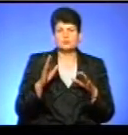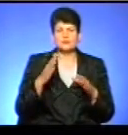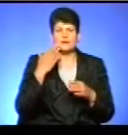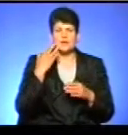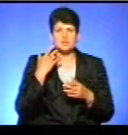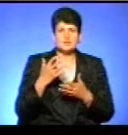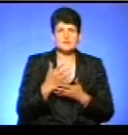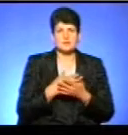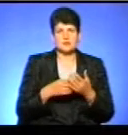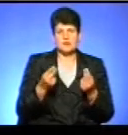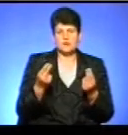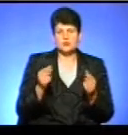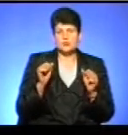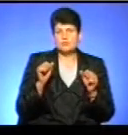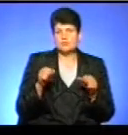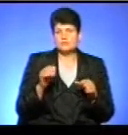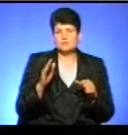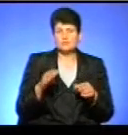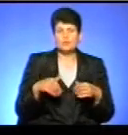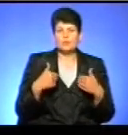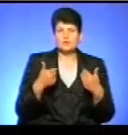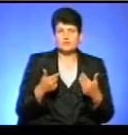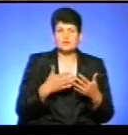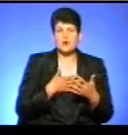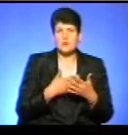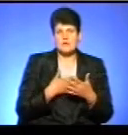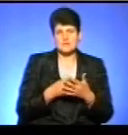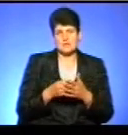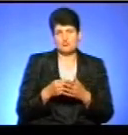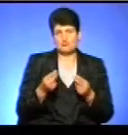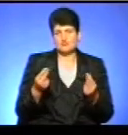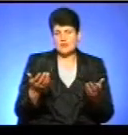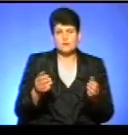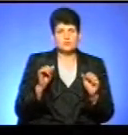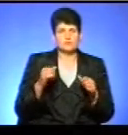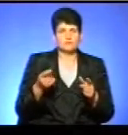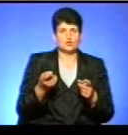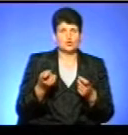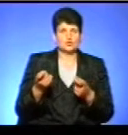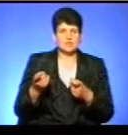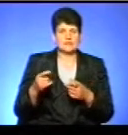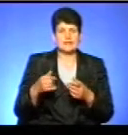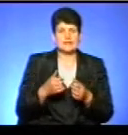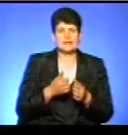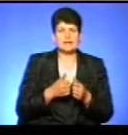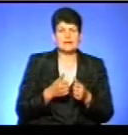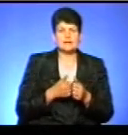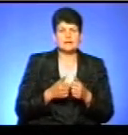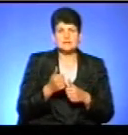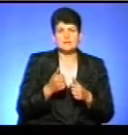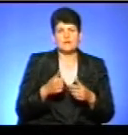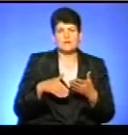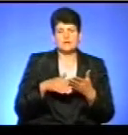легше зібрати гроші. Можливо, і будемо подавати на громадський бюджет, можливо, будемо долучати також лідерський вултерський рух.